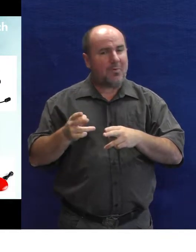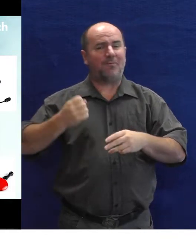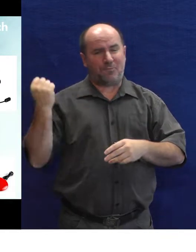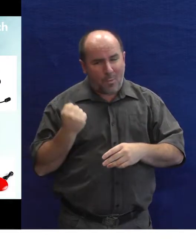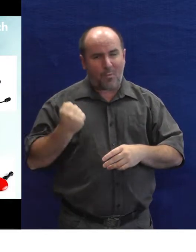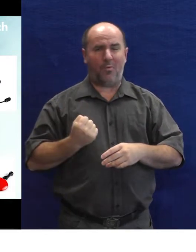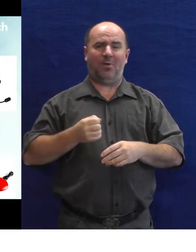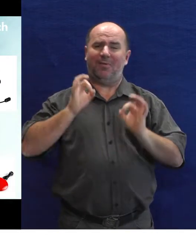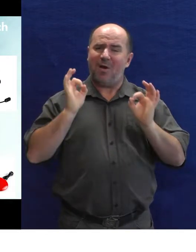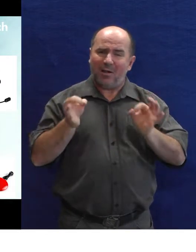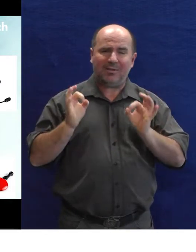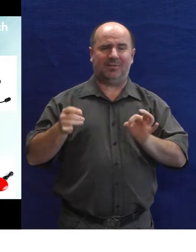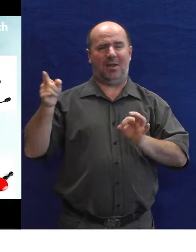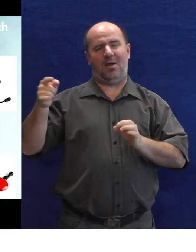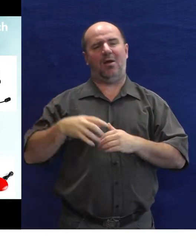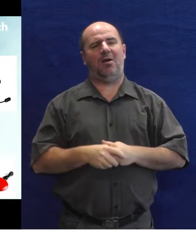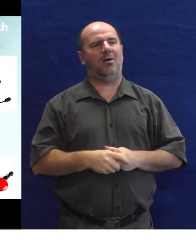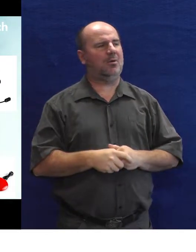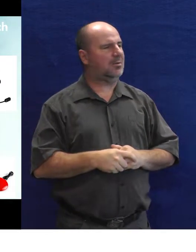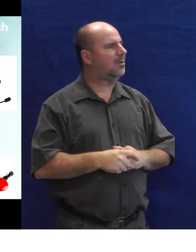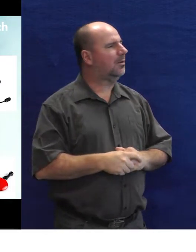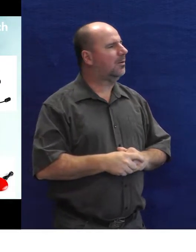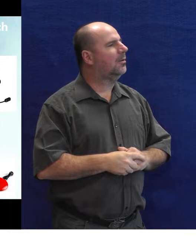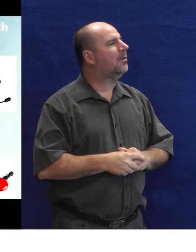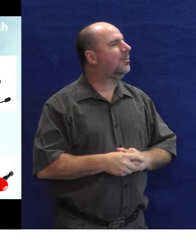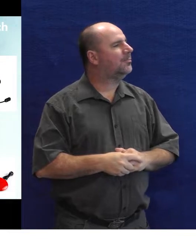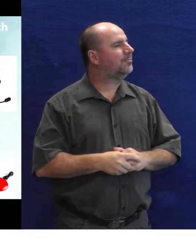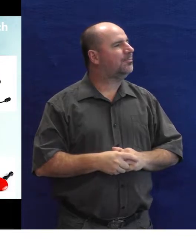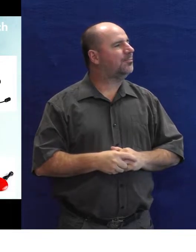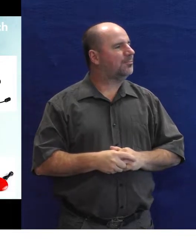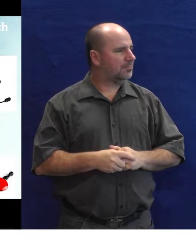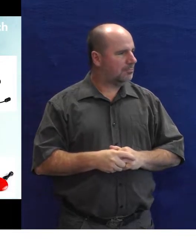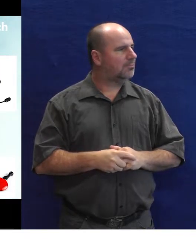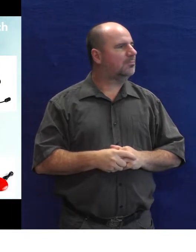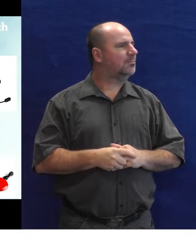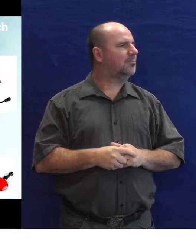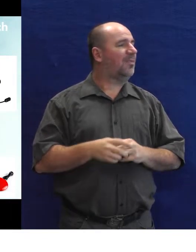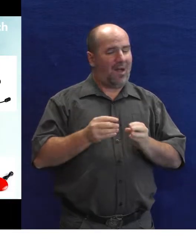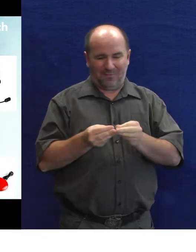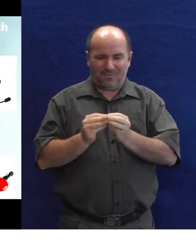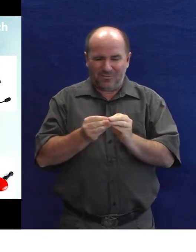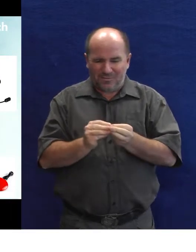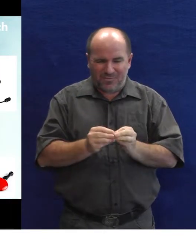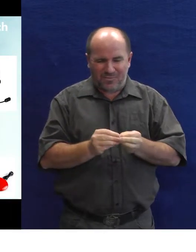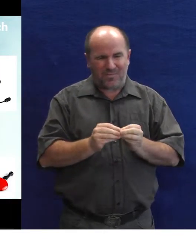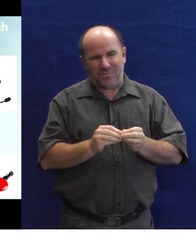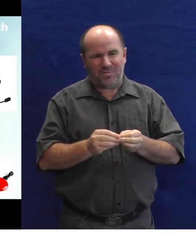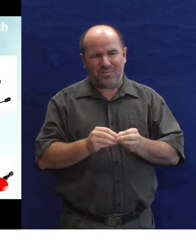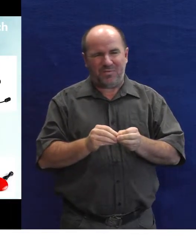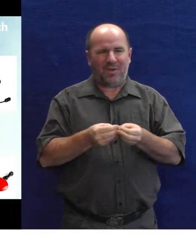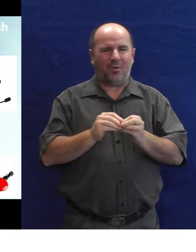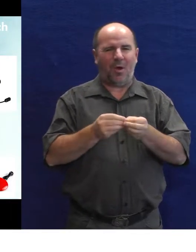mají záruku, ověznou funkčnost a tak dál. tom třeba taková ta výroba, trošku dalo by se říct na koleně,